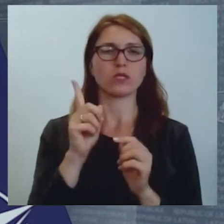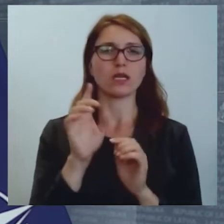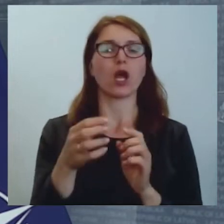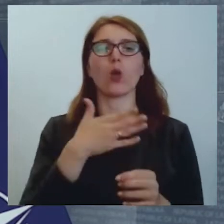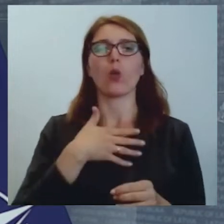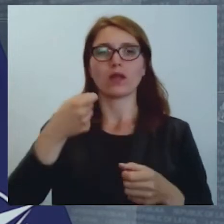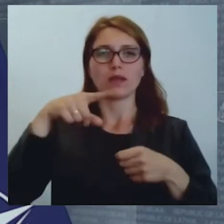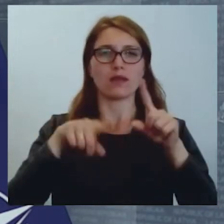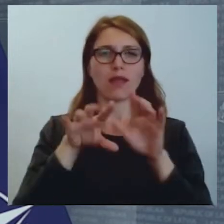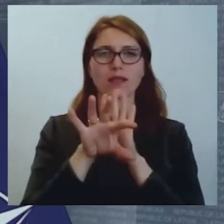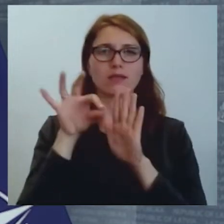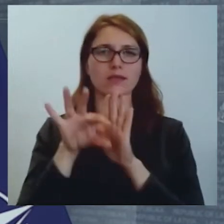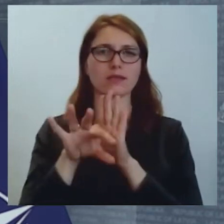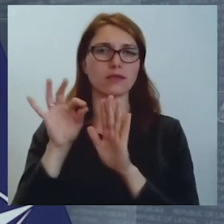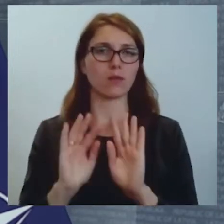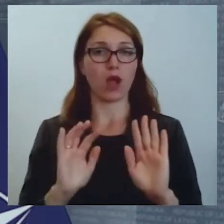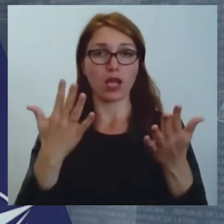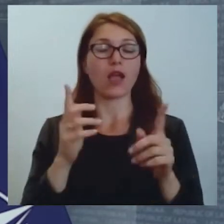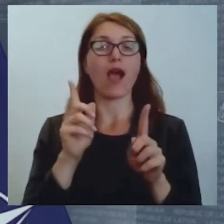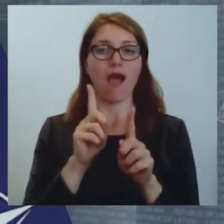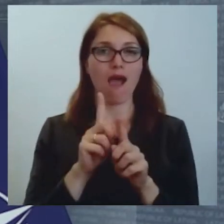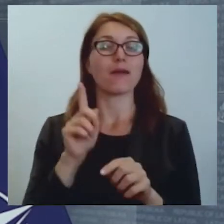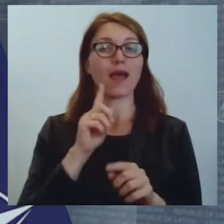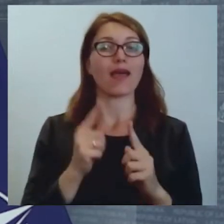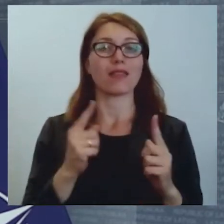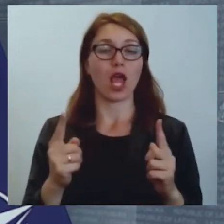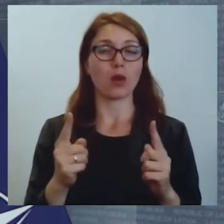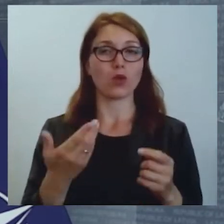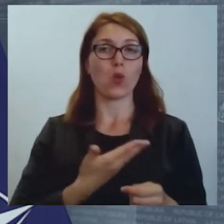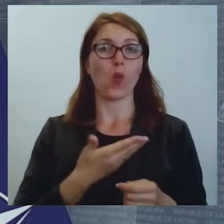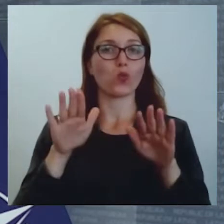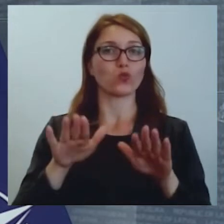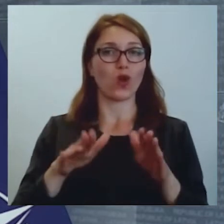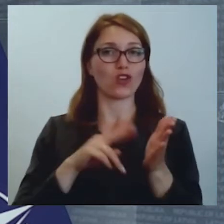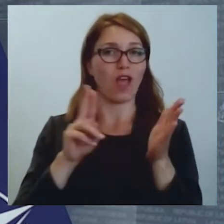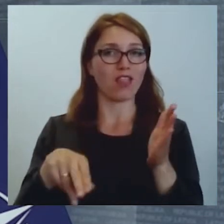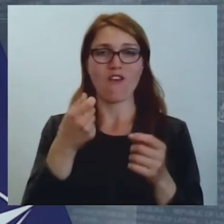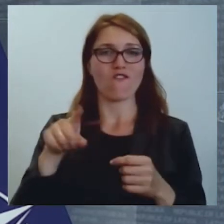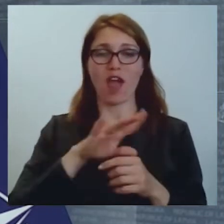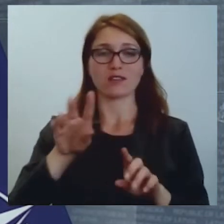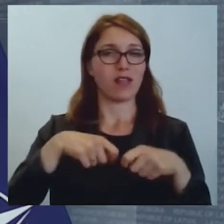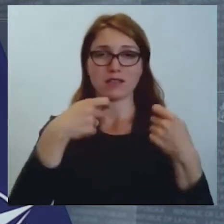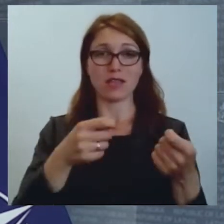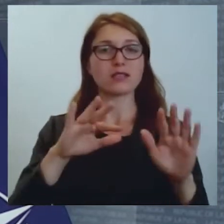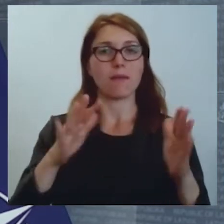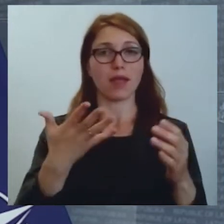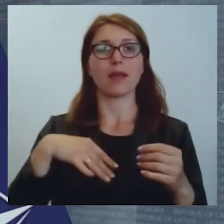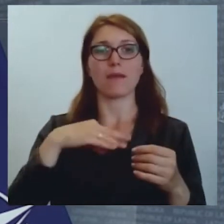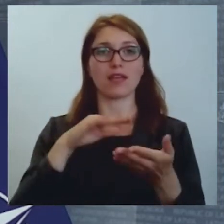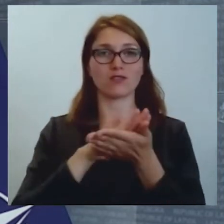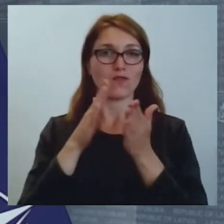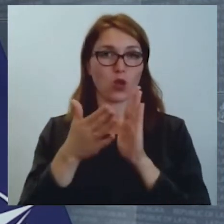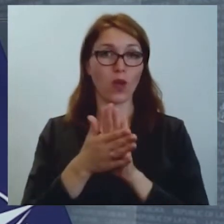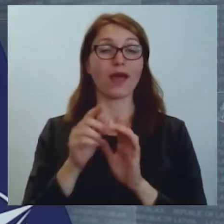gadījumos. Mēs arī termiņu uztrēšanās atļaujas praktiski bairs neizsniedzam, bet mēs vienojumies, ka uz tiem